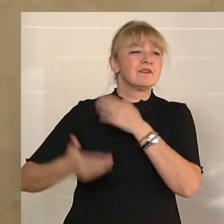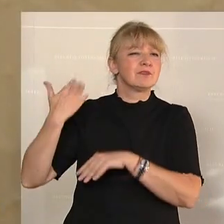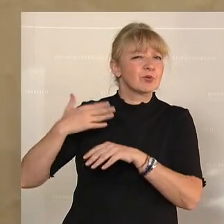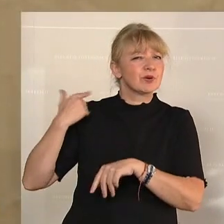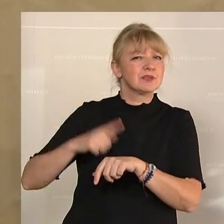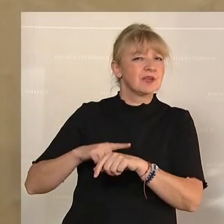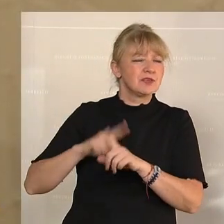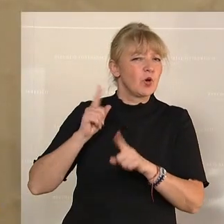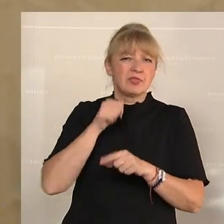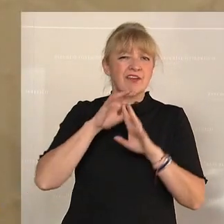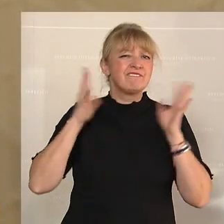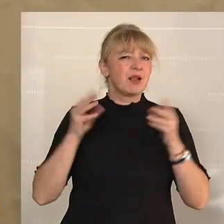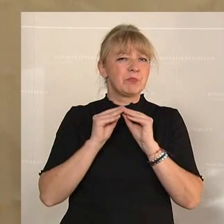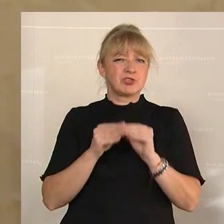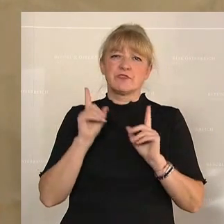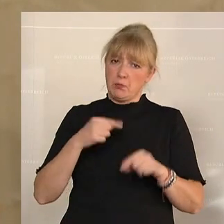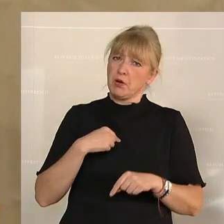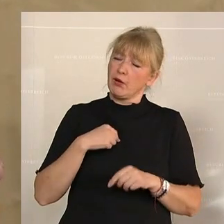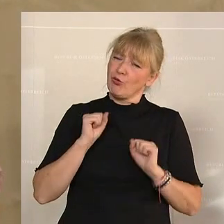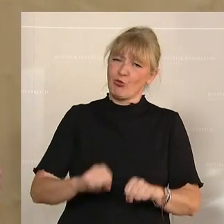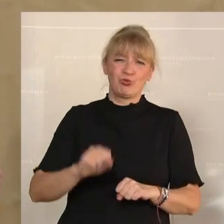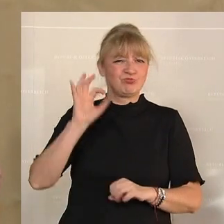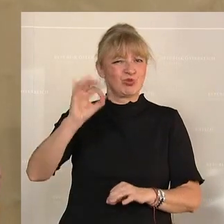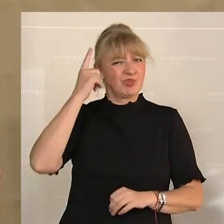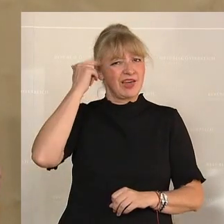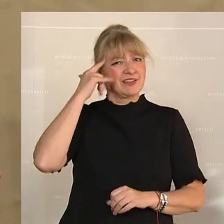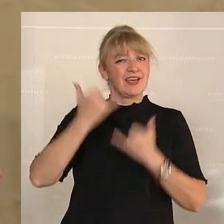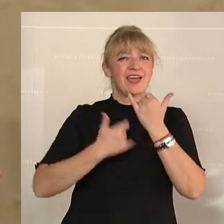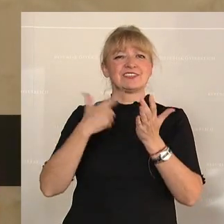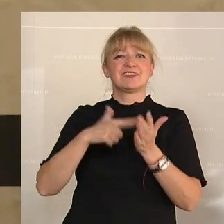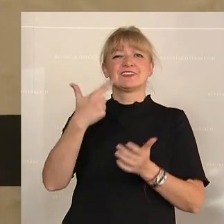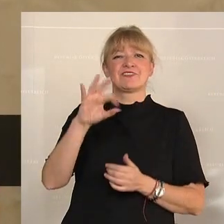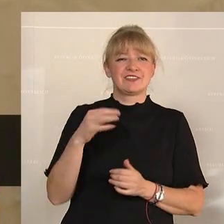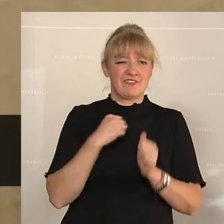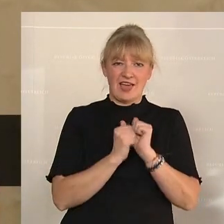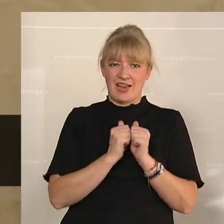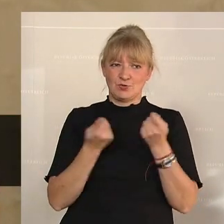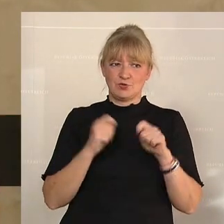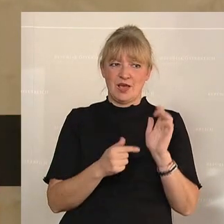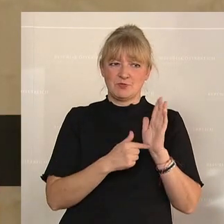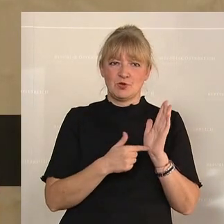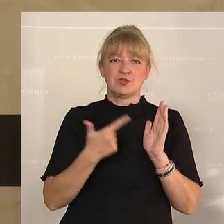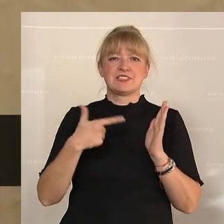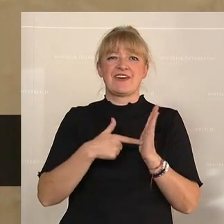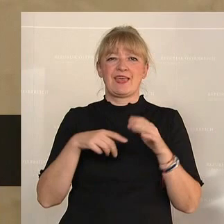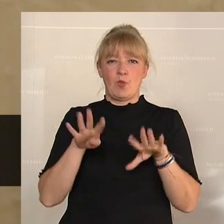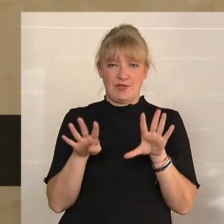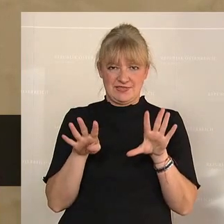beschäftigen, aber ich kann mich noch gut erinnern, im Jahr 2020 haben wir den Rechnungsabschluss von 2019